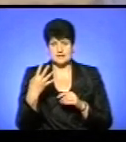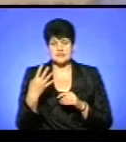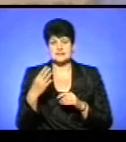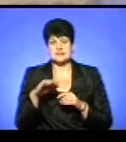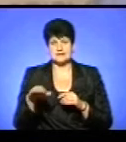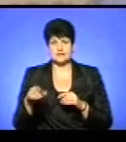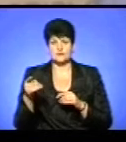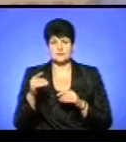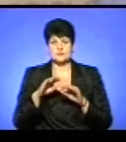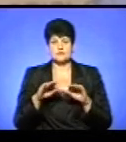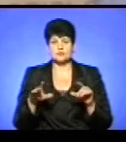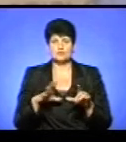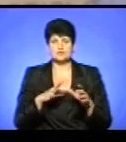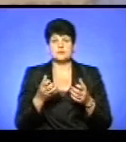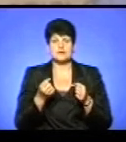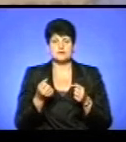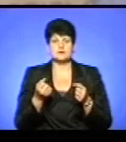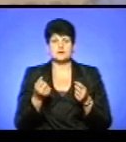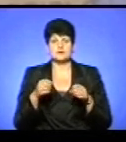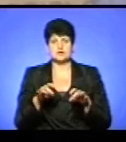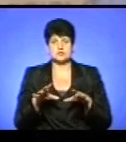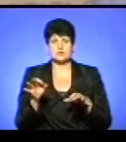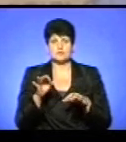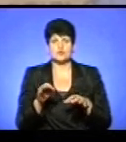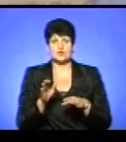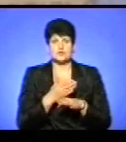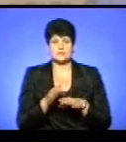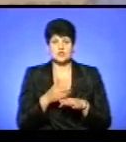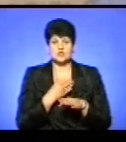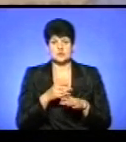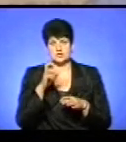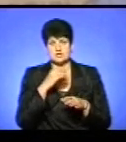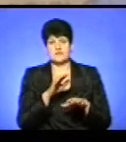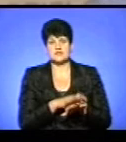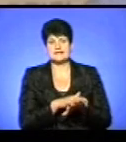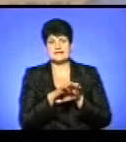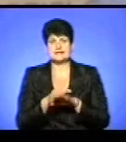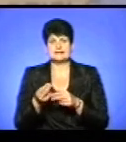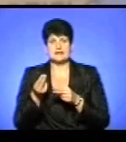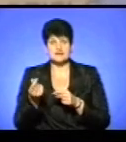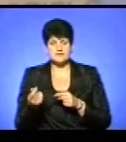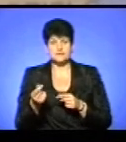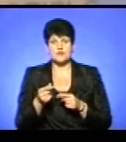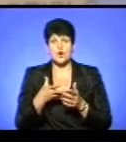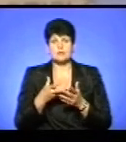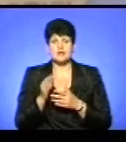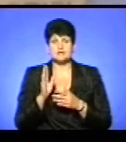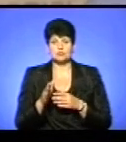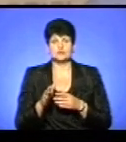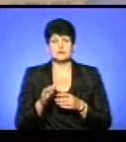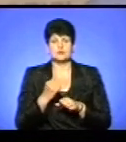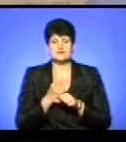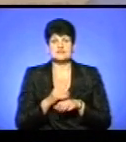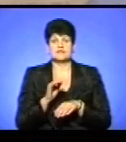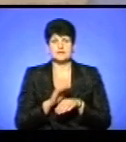садочках, було прийнято рішення про міжбюджетні транспорти. Хочу сказати, що оплата буде робитися за фактичне відвідування